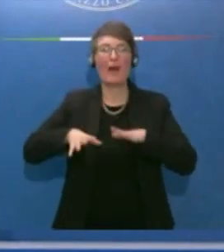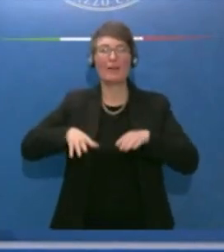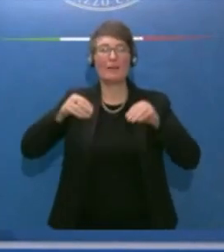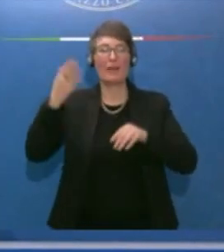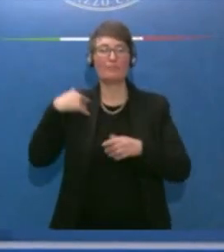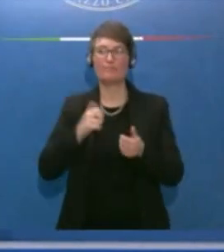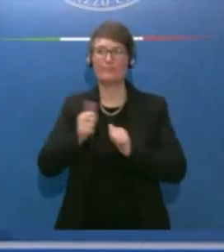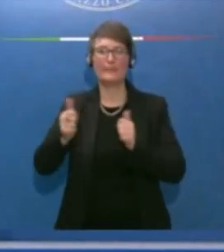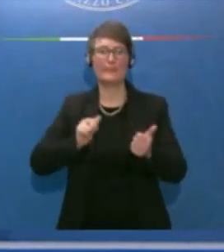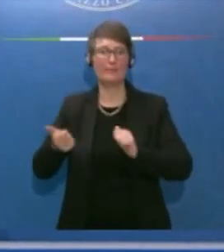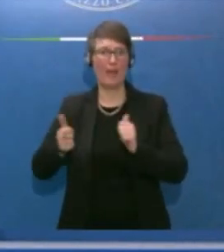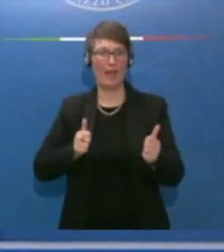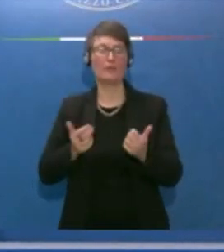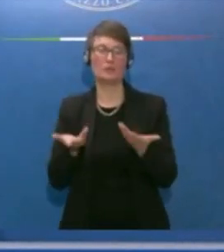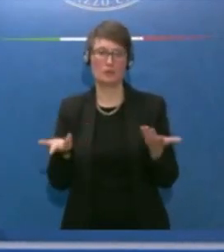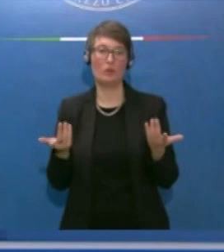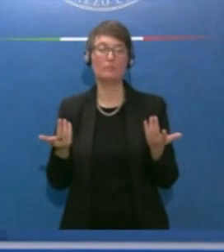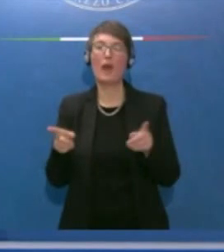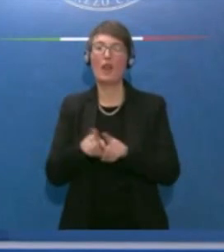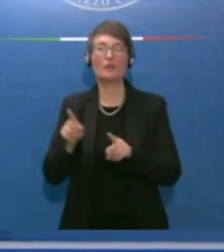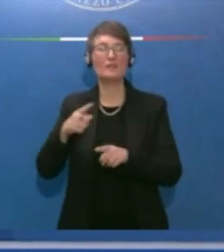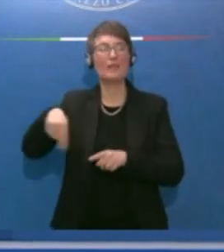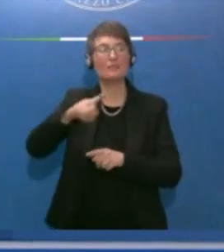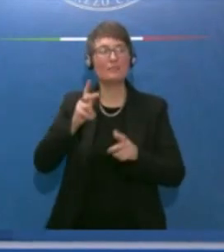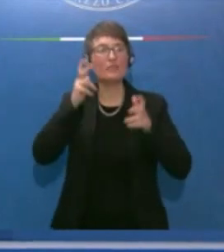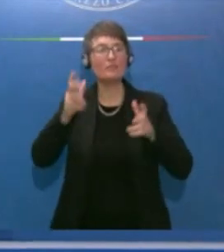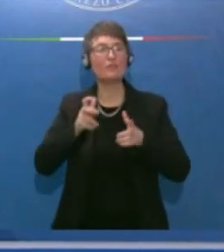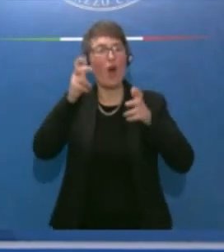circostanze. Eppure questo sforzo è riuscito. Grazie.